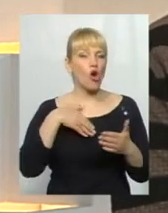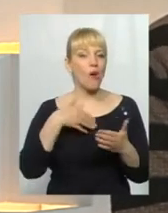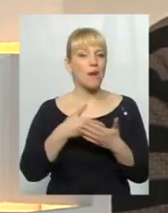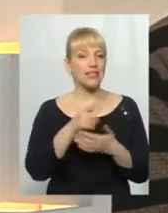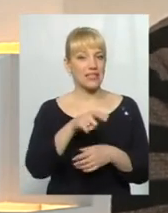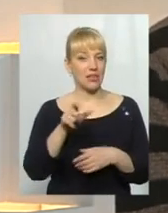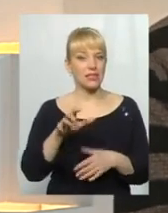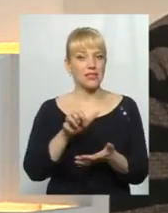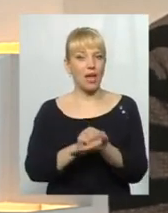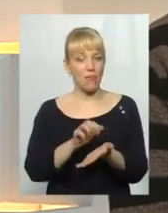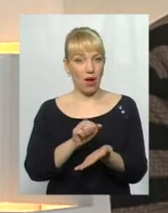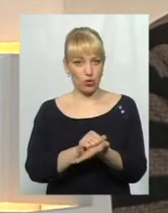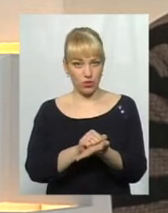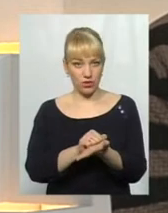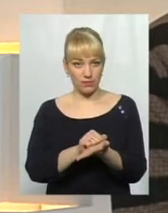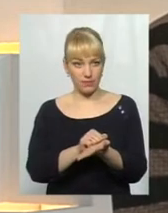займаються,